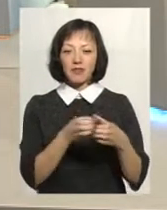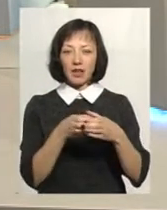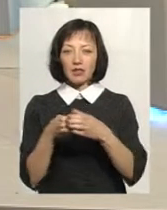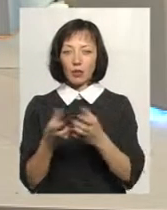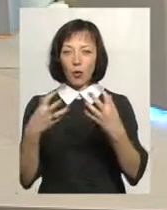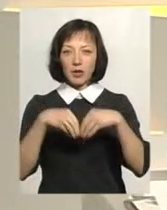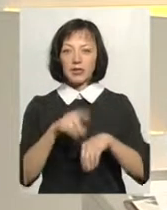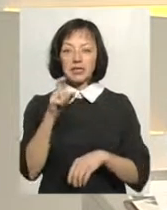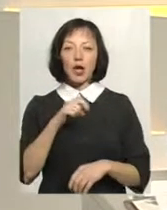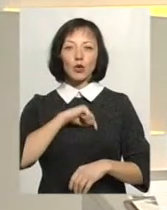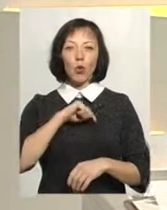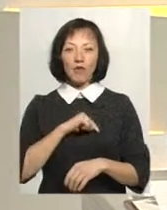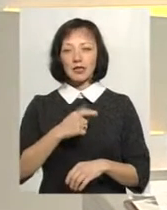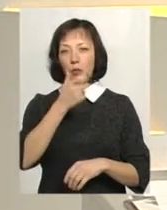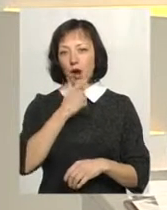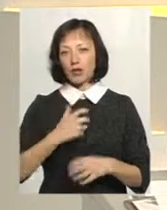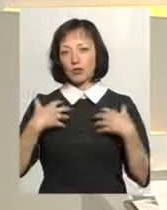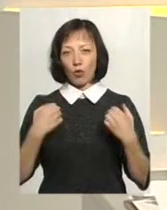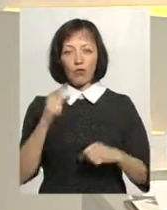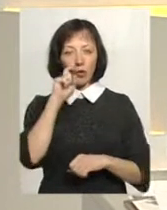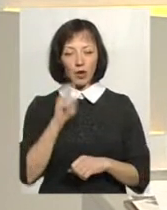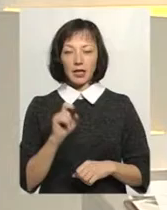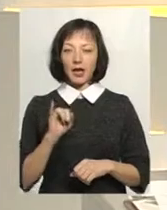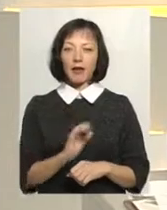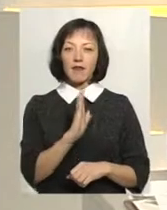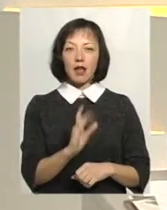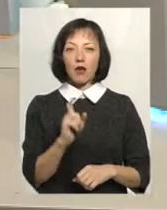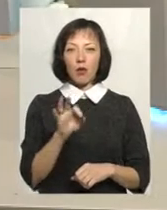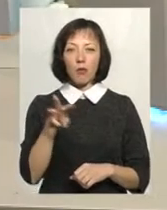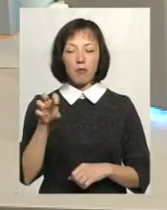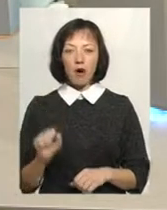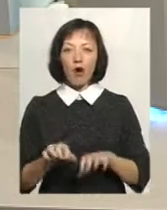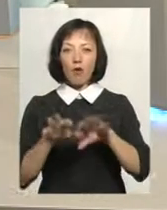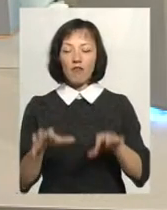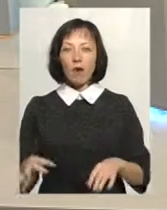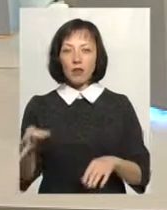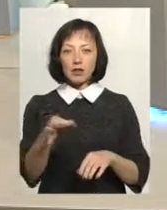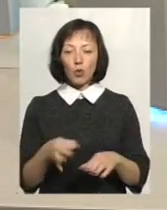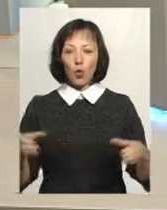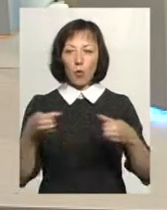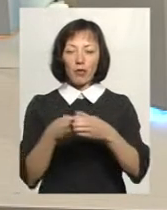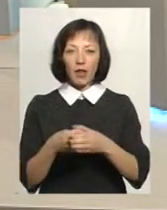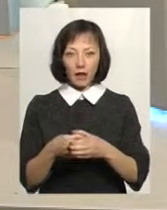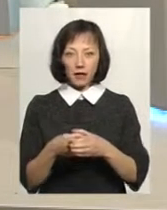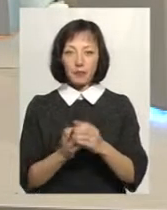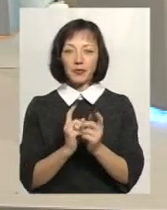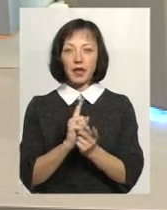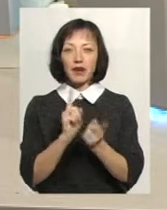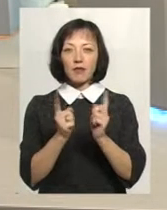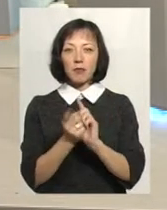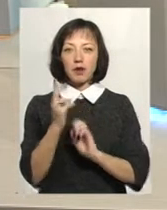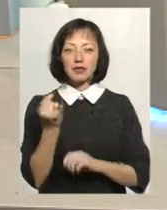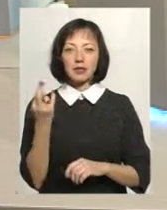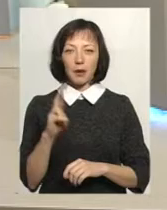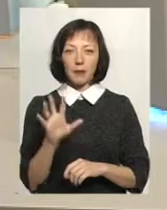духовність, моральність та здоров'я України, і Валерій Хома, голова обласного організаційного комітету реформація